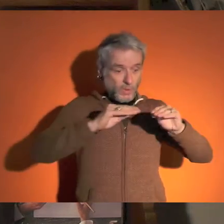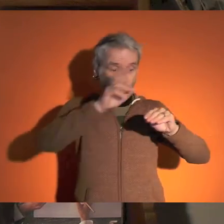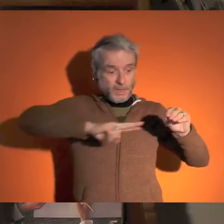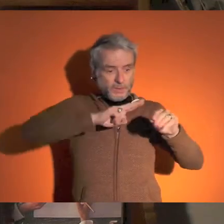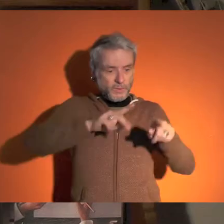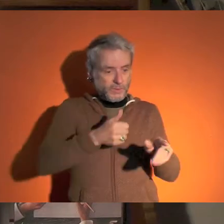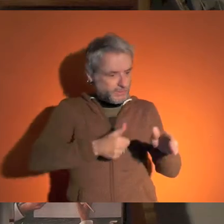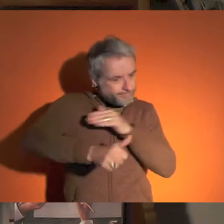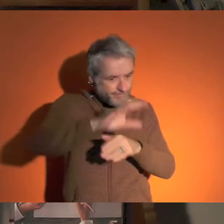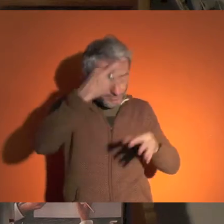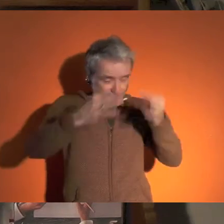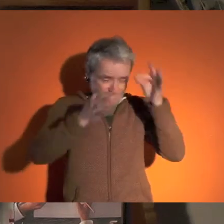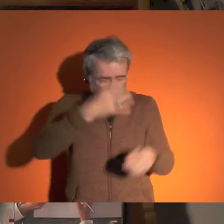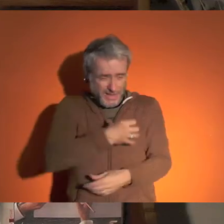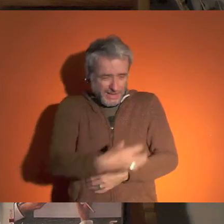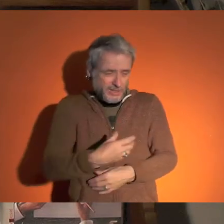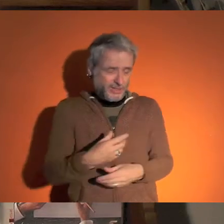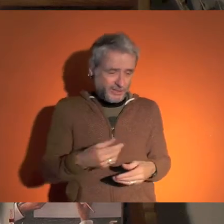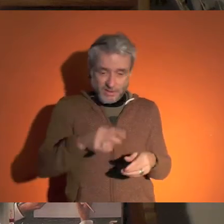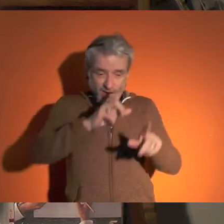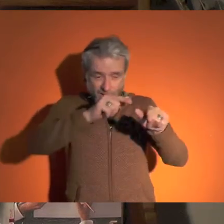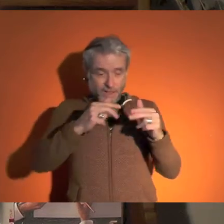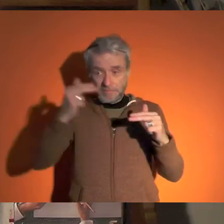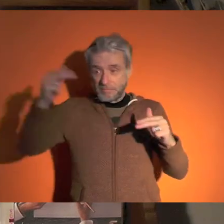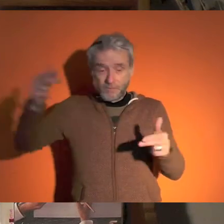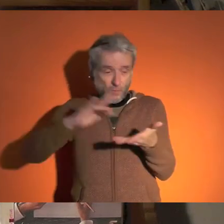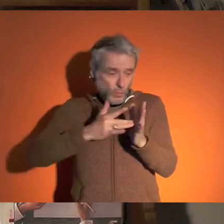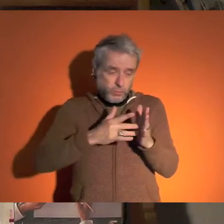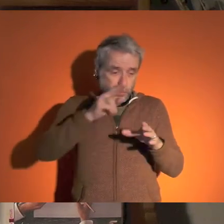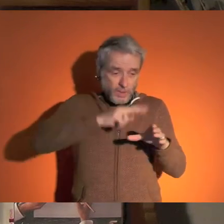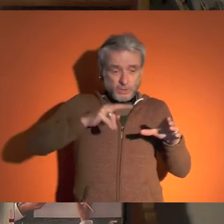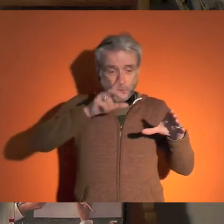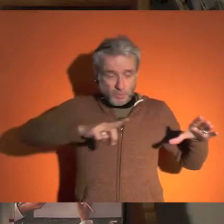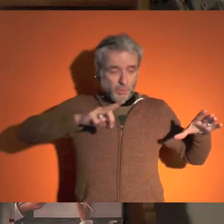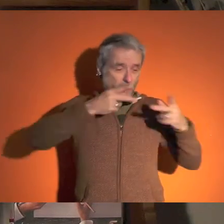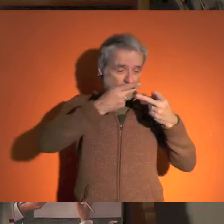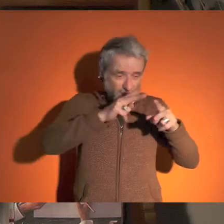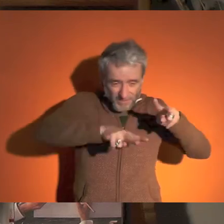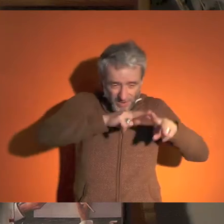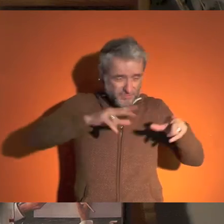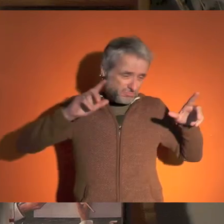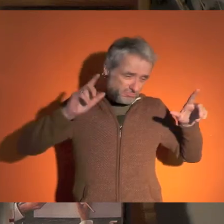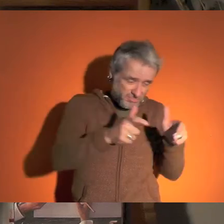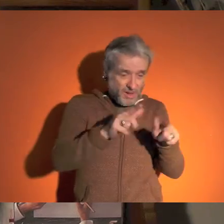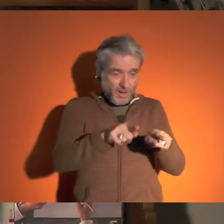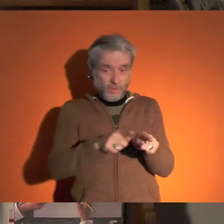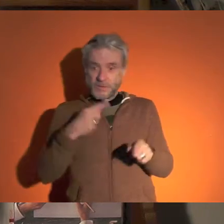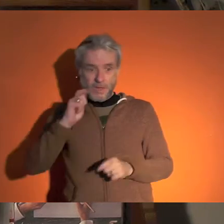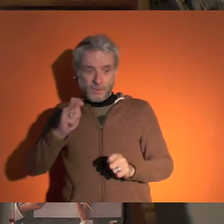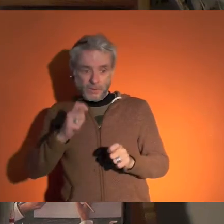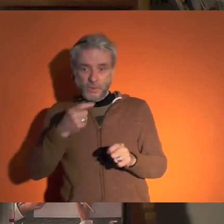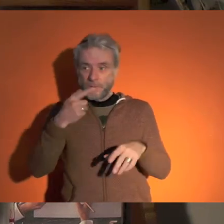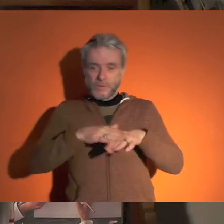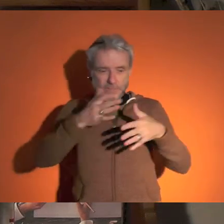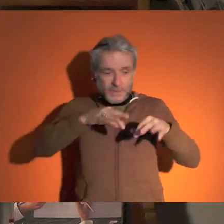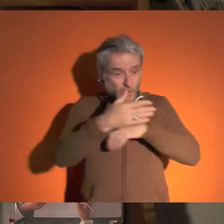des réalités et en portant des initiatives extrêmement riches qu'il se passe à tous les niveaux de nos territoires. Il faut également être